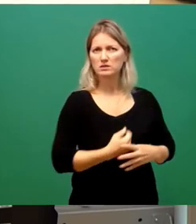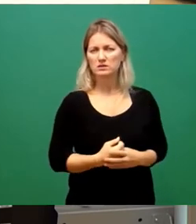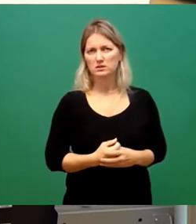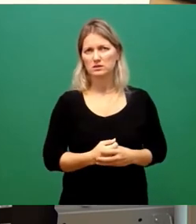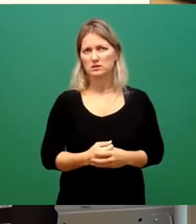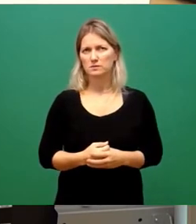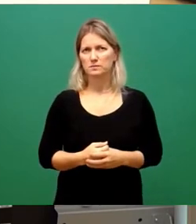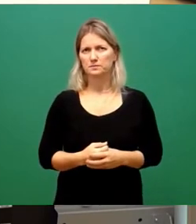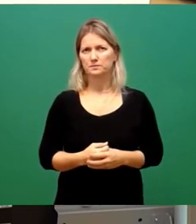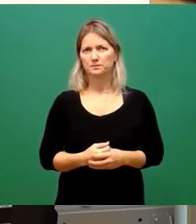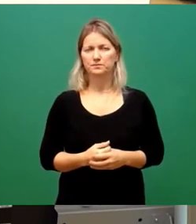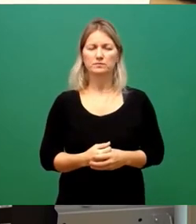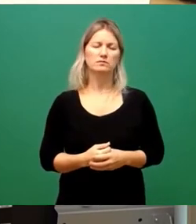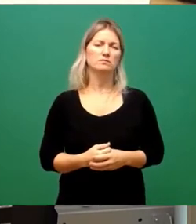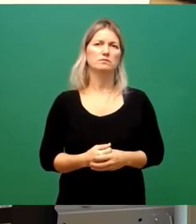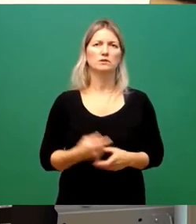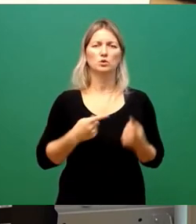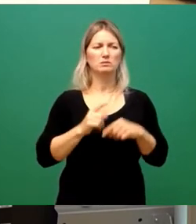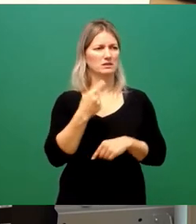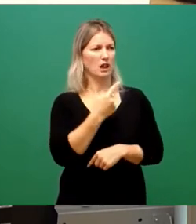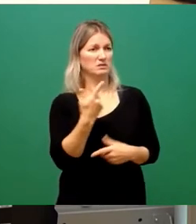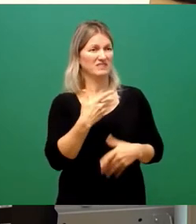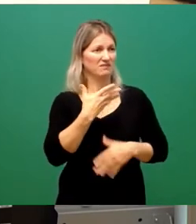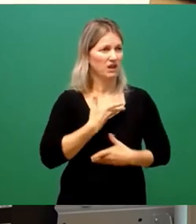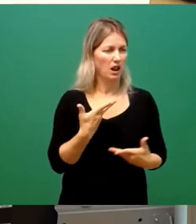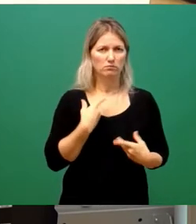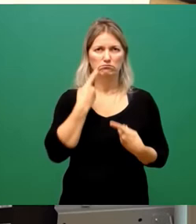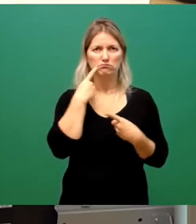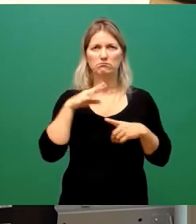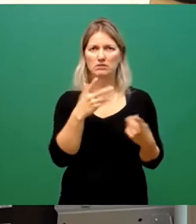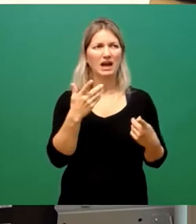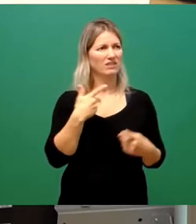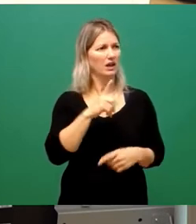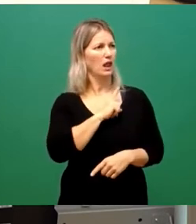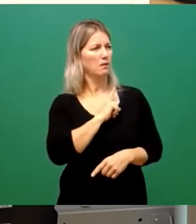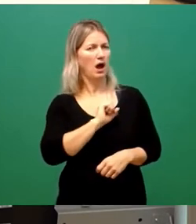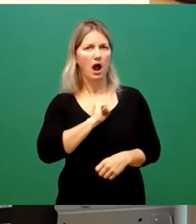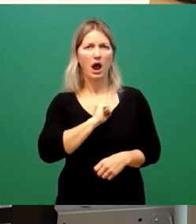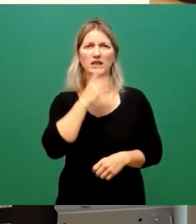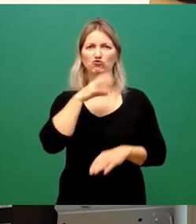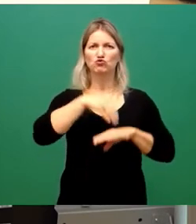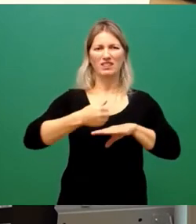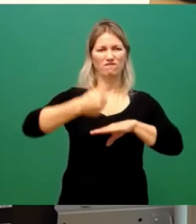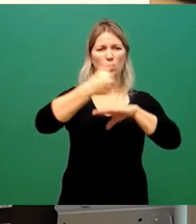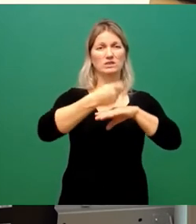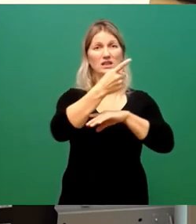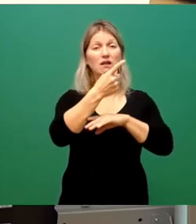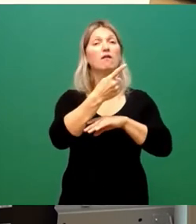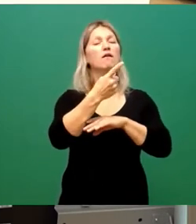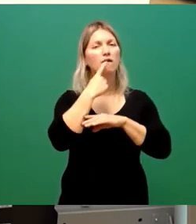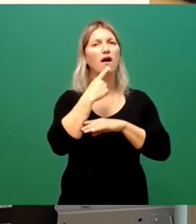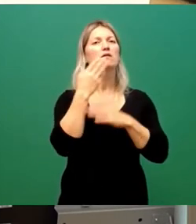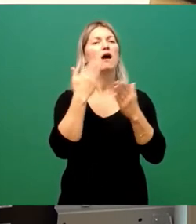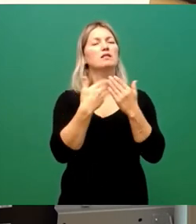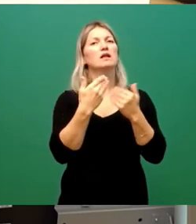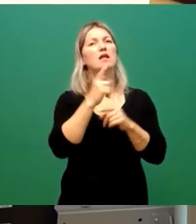will, hier weiß gar nicht, was er will, sein eigener Stadtvorsitzender kandidiert als Kulturbürgermeister. Der Parteivorsitzende FDP